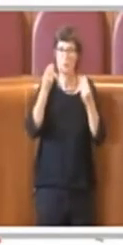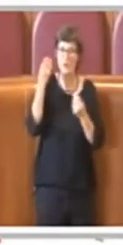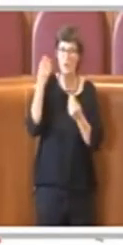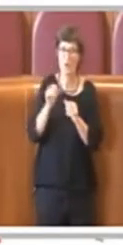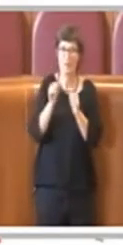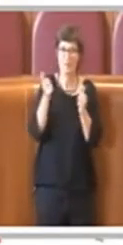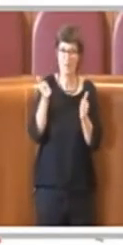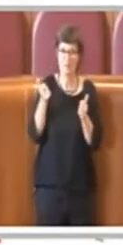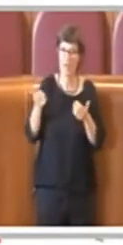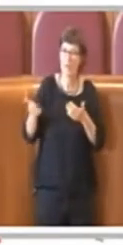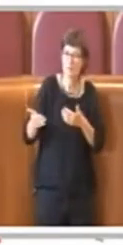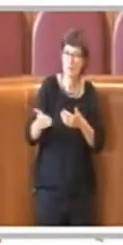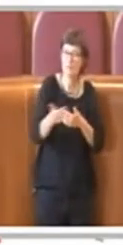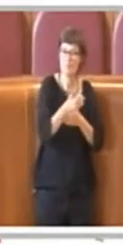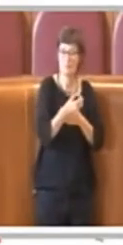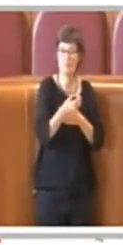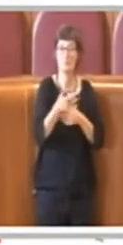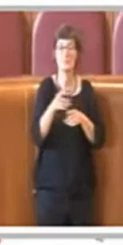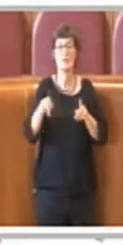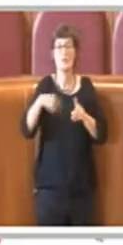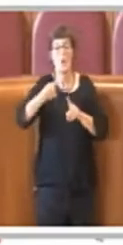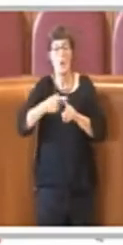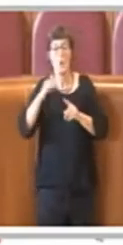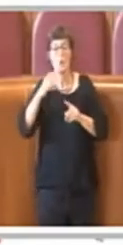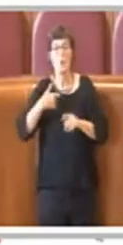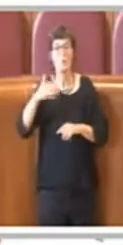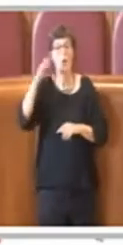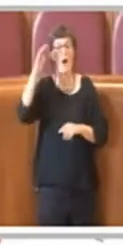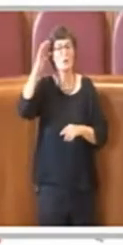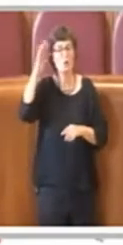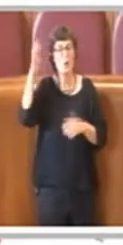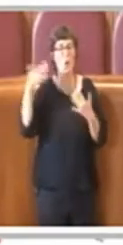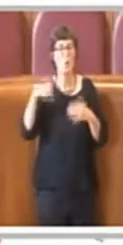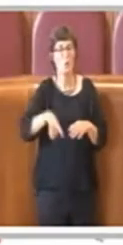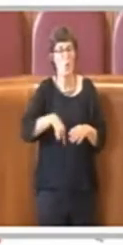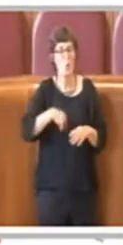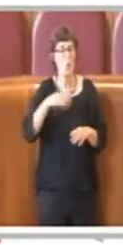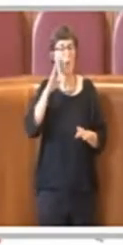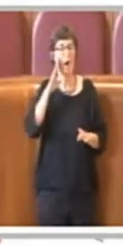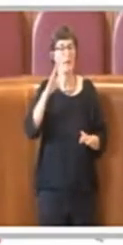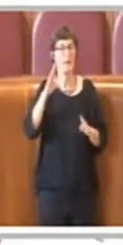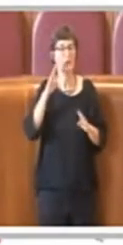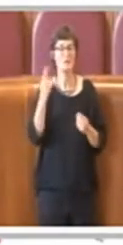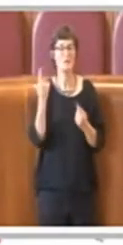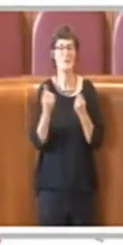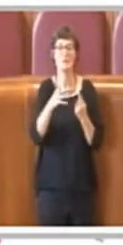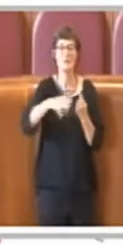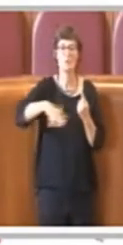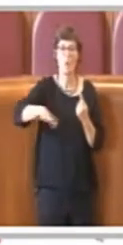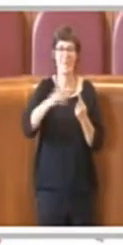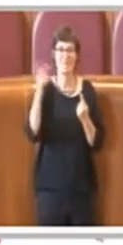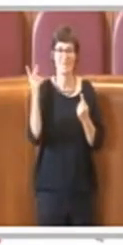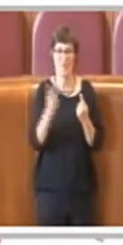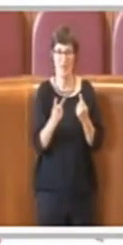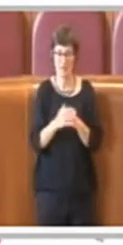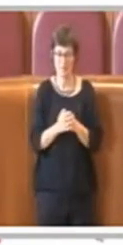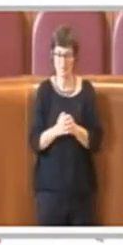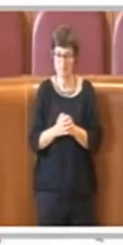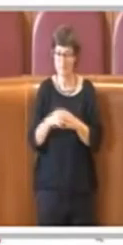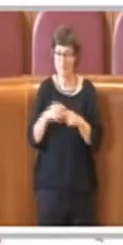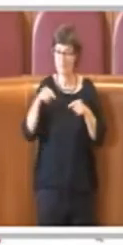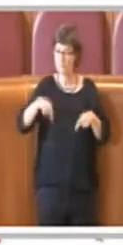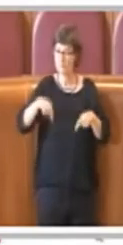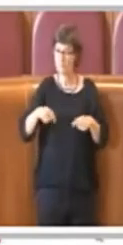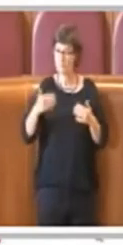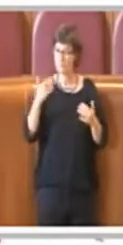ricognizione sul campo, ma soprattutto di un ascolto lungo e attento. In questa sede qualcuno ha affermato che le